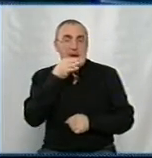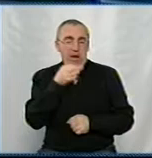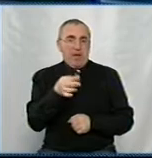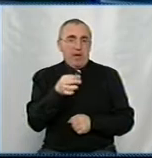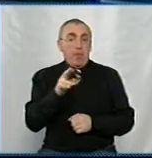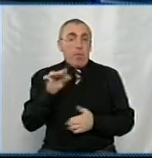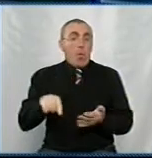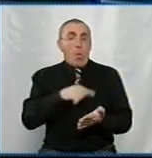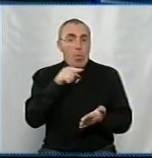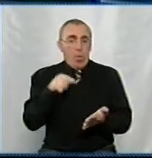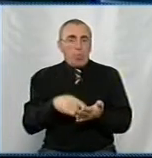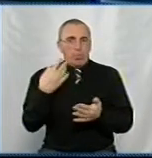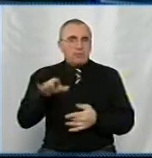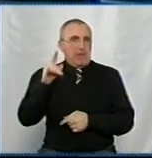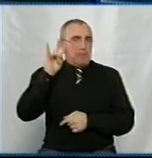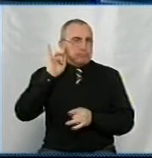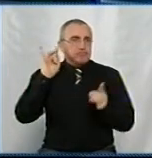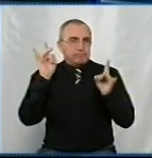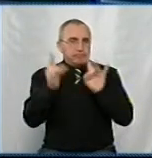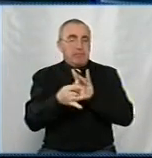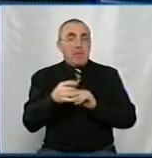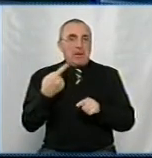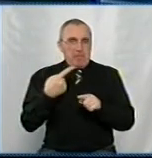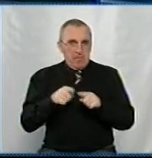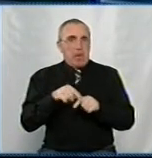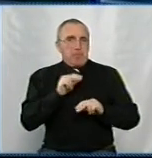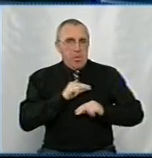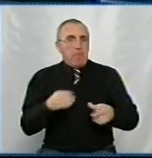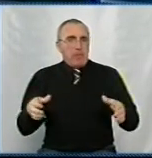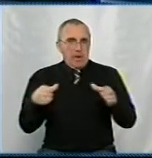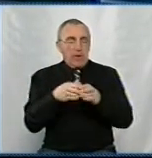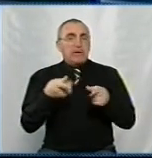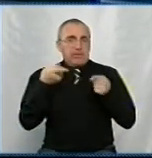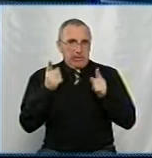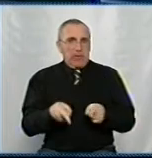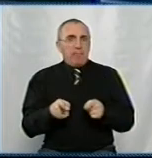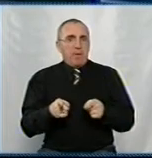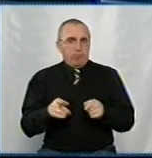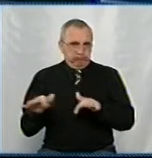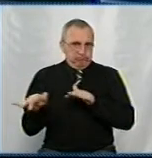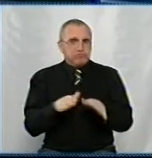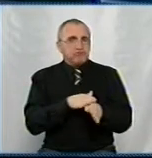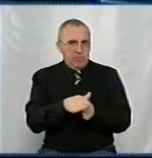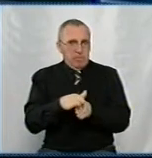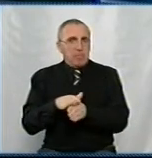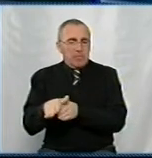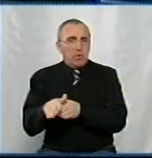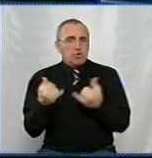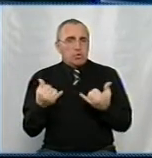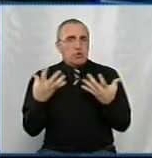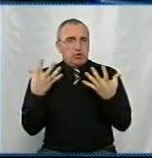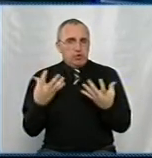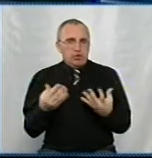по городу йде вже слава мова, що працює така бригада, і вона дійсно продуктивна на сьогоднішній час.